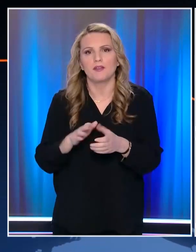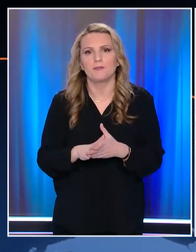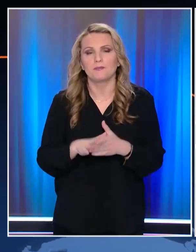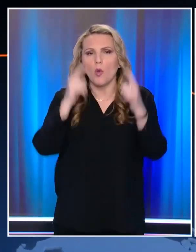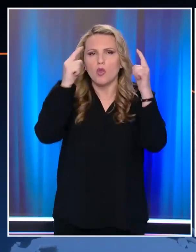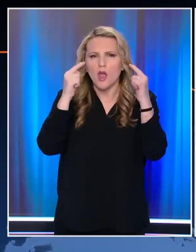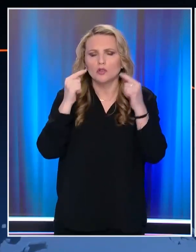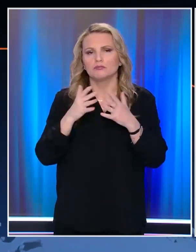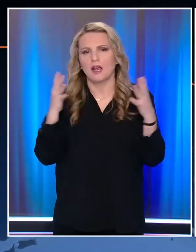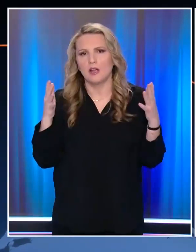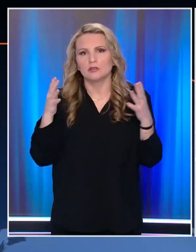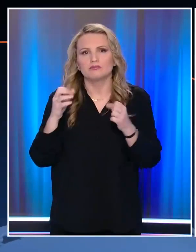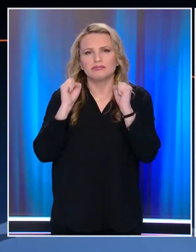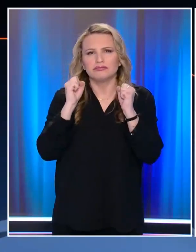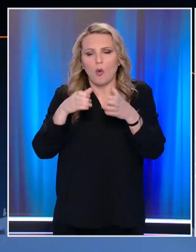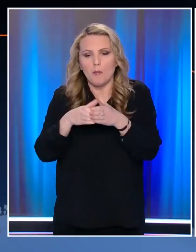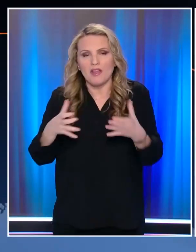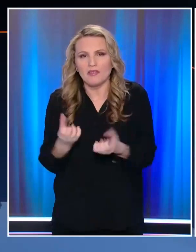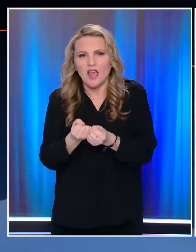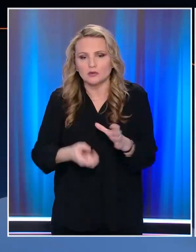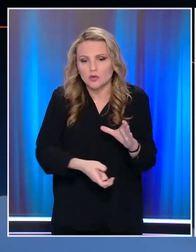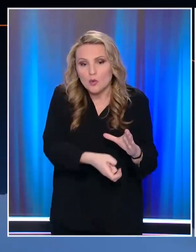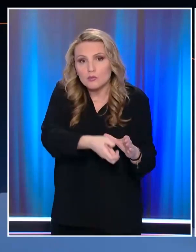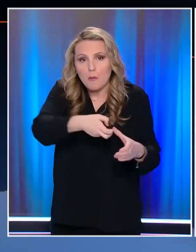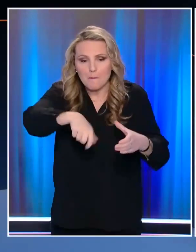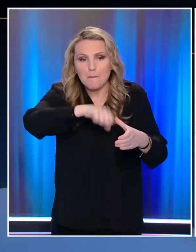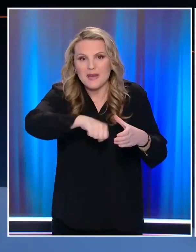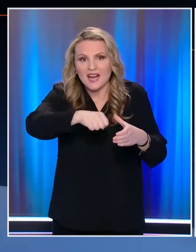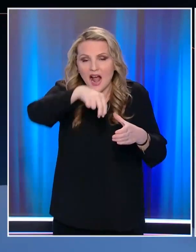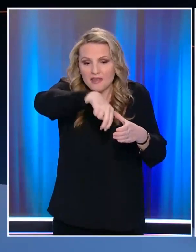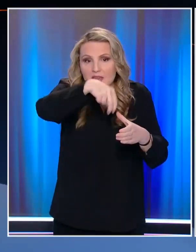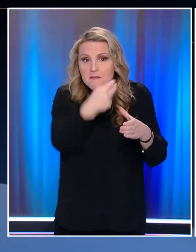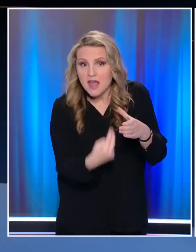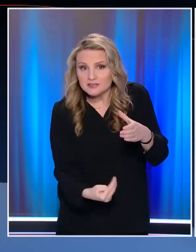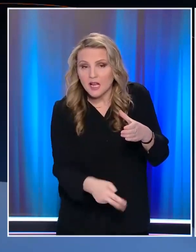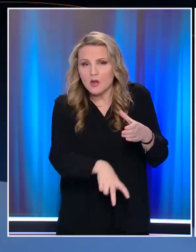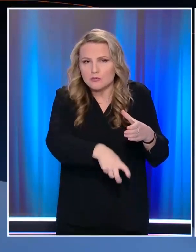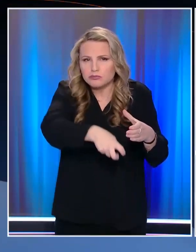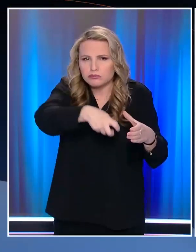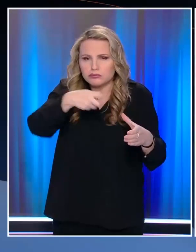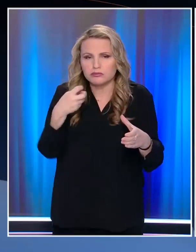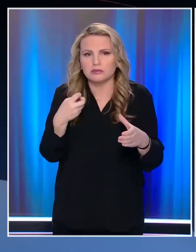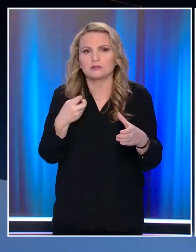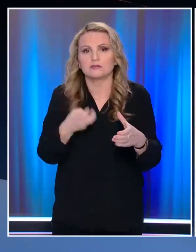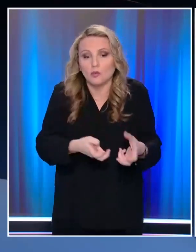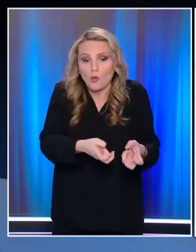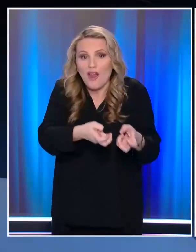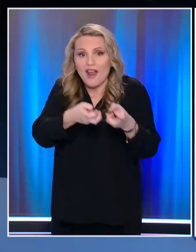Εν μέσω πανηγυρισμών Οι διασώστες ανασύρουν τον μικρό αραγιάν Από το πηγάδι Όπου βρισκόταν εγκλωβισμένος επί τέσσερις ημέρες